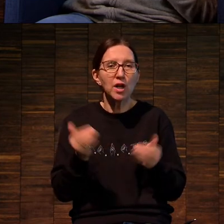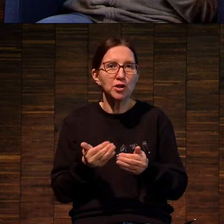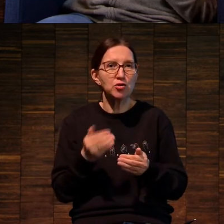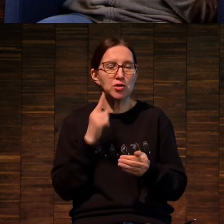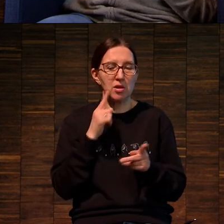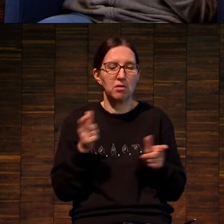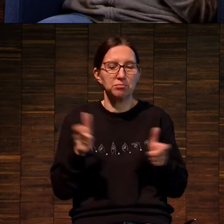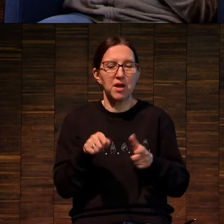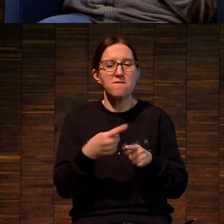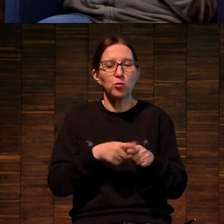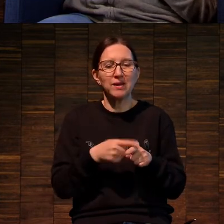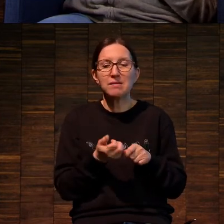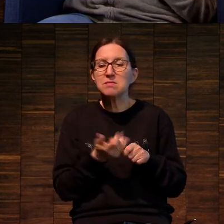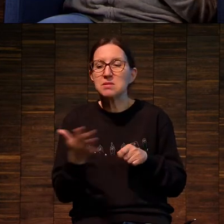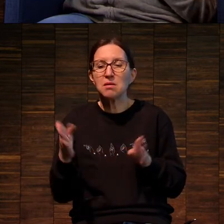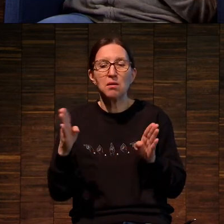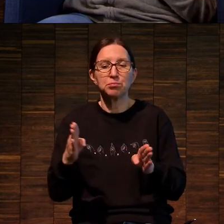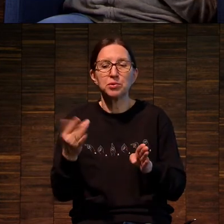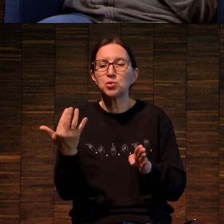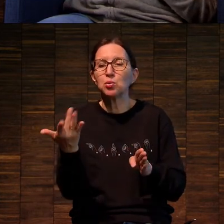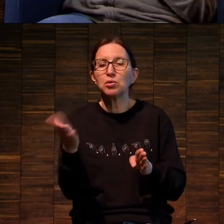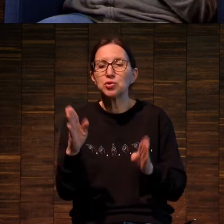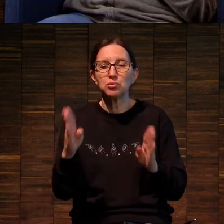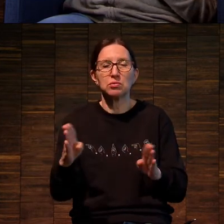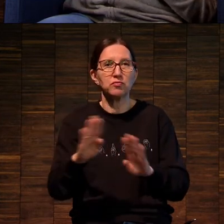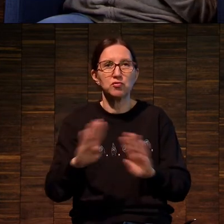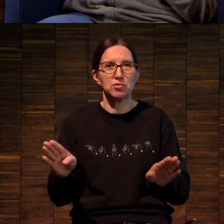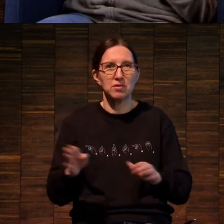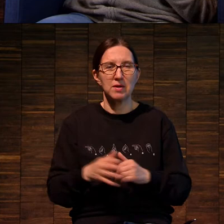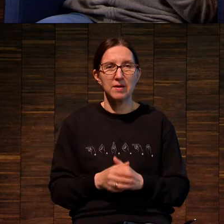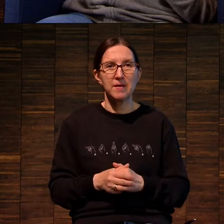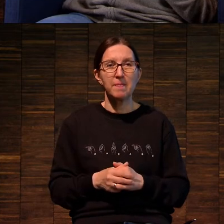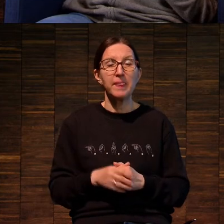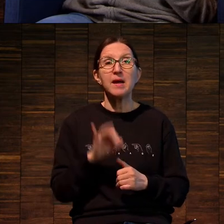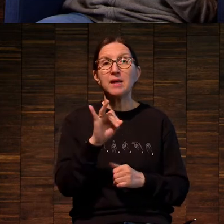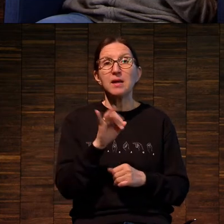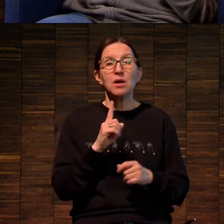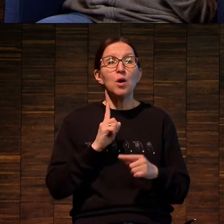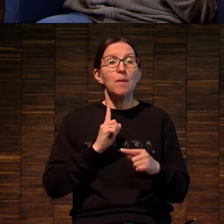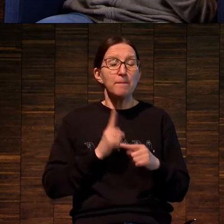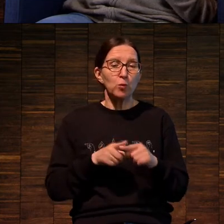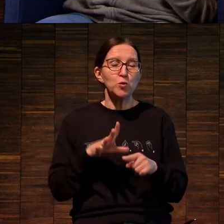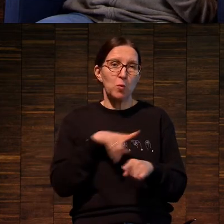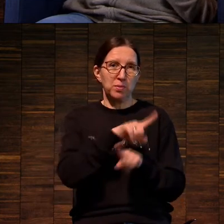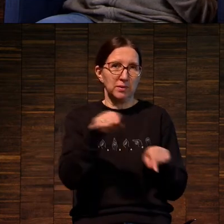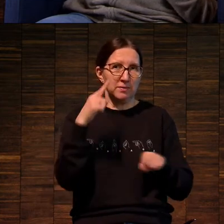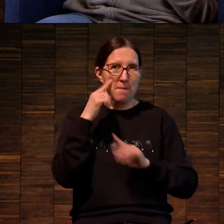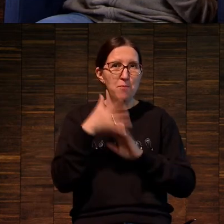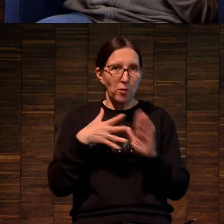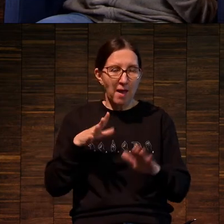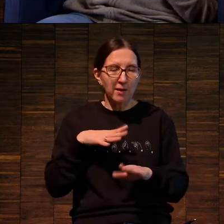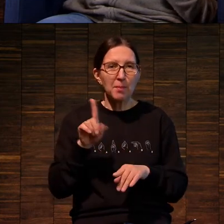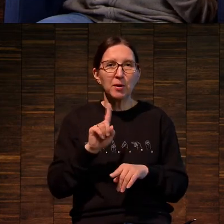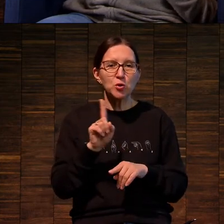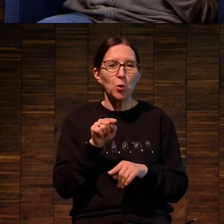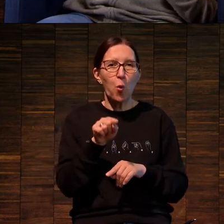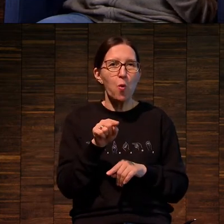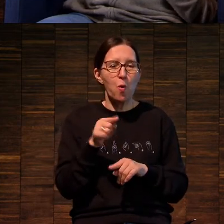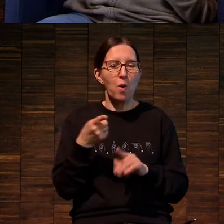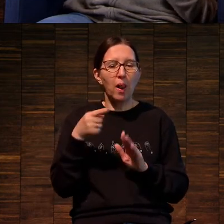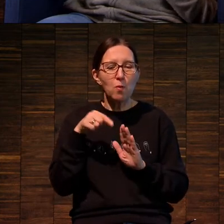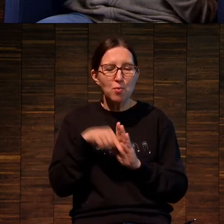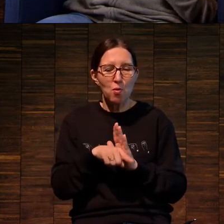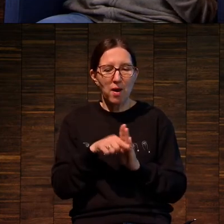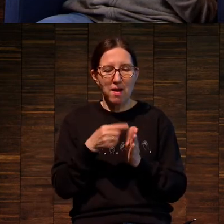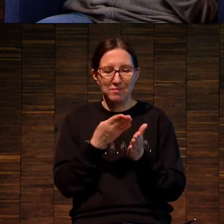лимитированные вот эти серии. И, ну, в довесок для того, чтобы было понятно, что глубокая печать, она